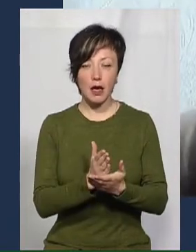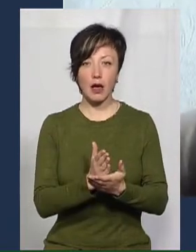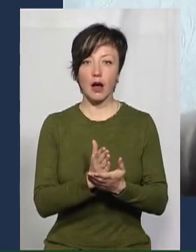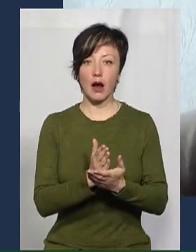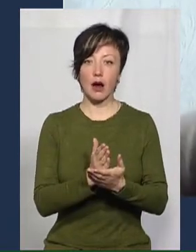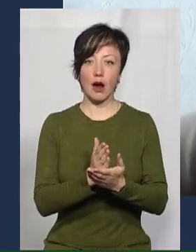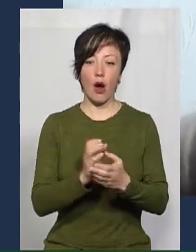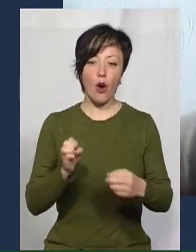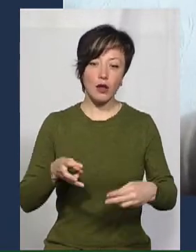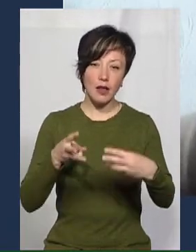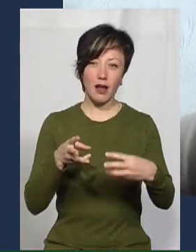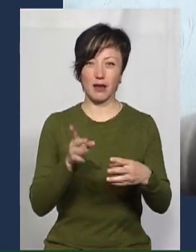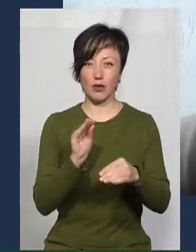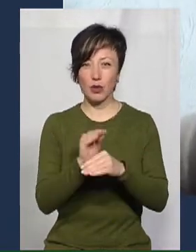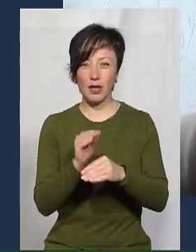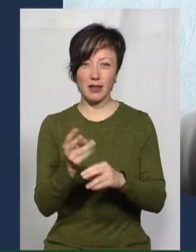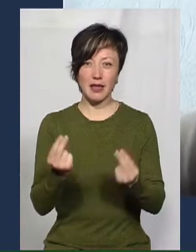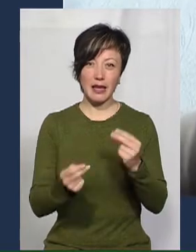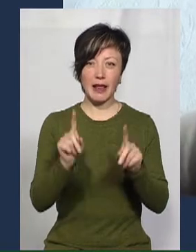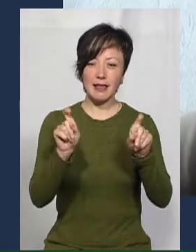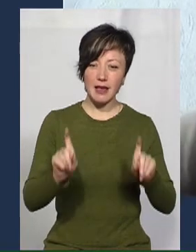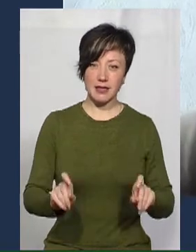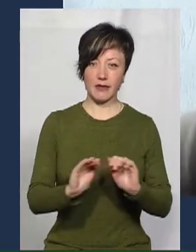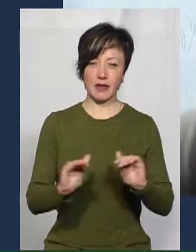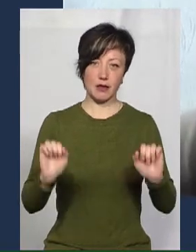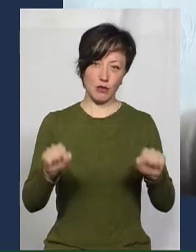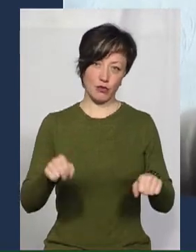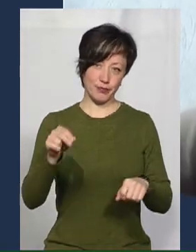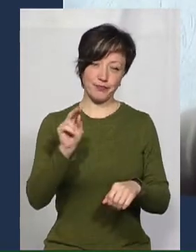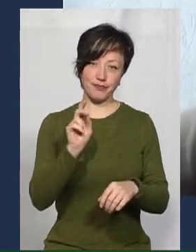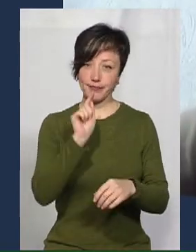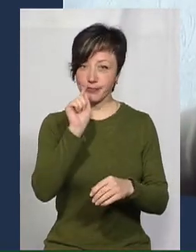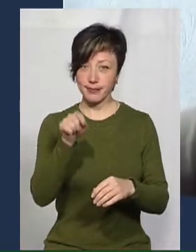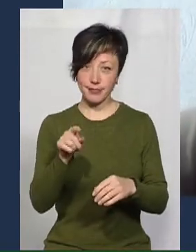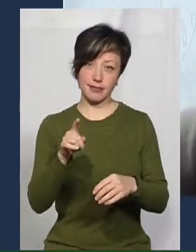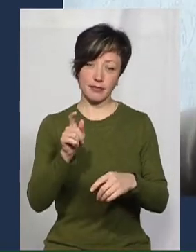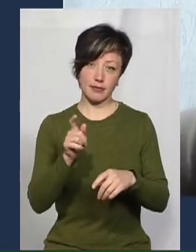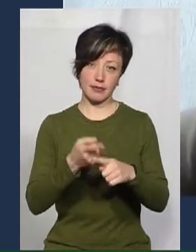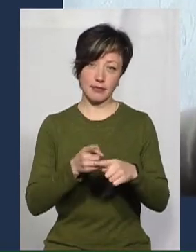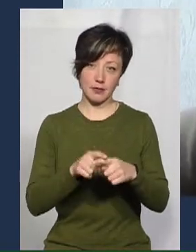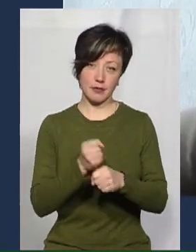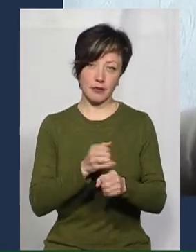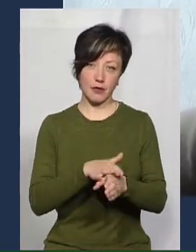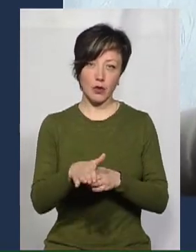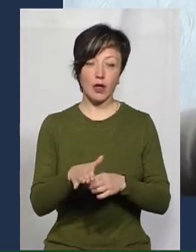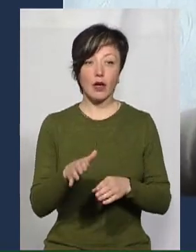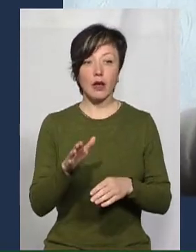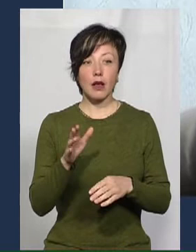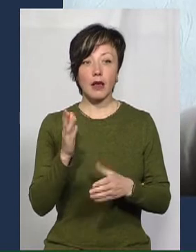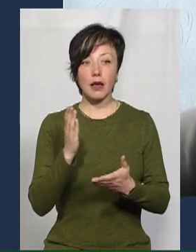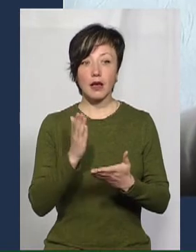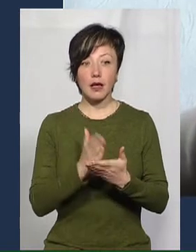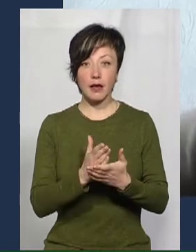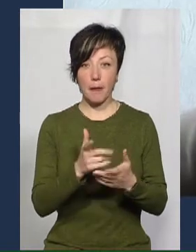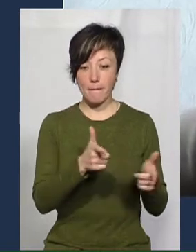-додатків, дидактичних ігор, тестів, які діти можуть пройти. Однак, навіть та вся тона матеріалу,